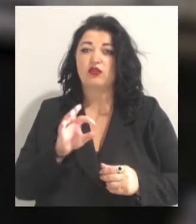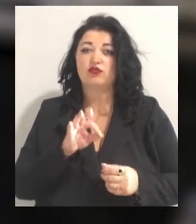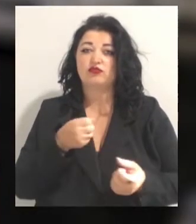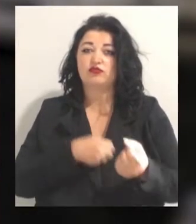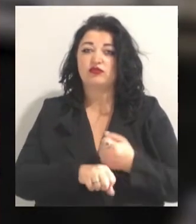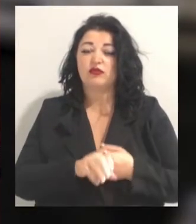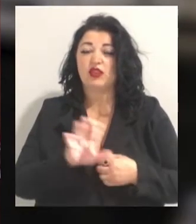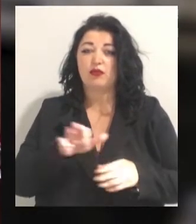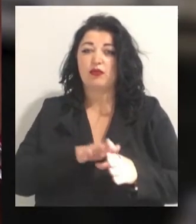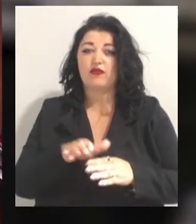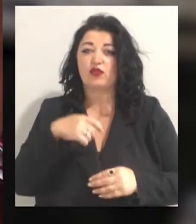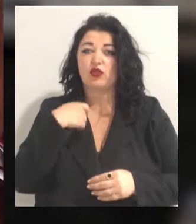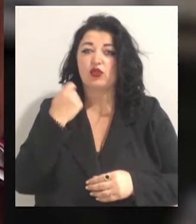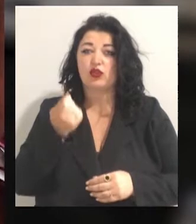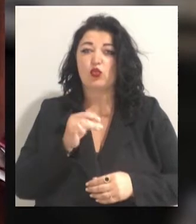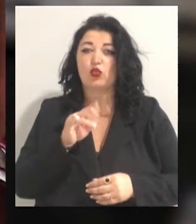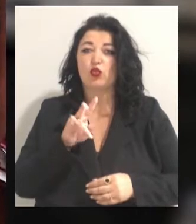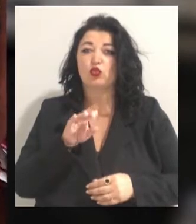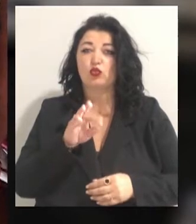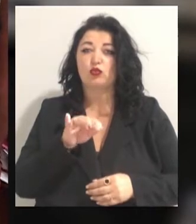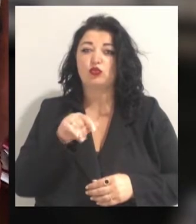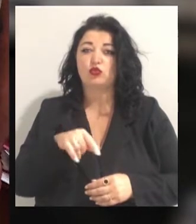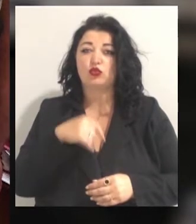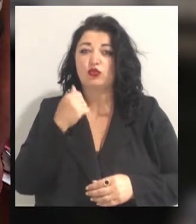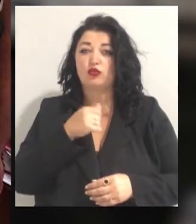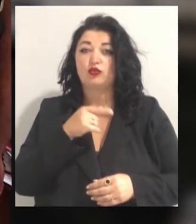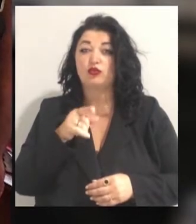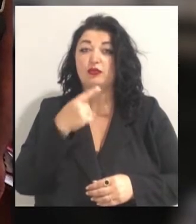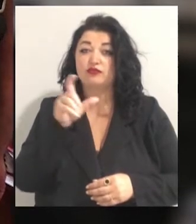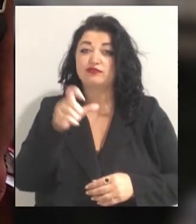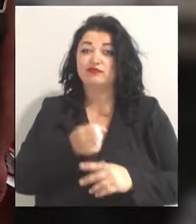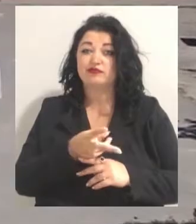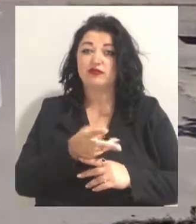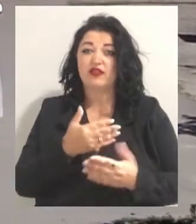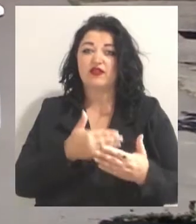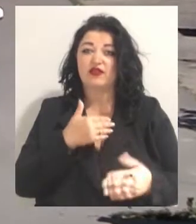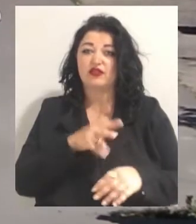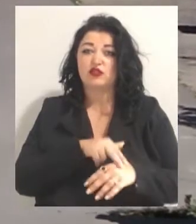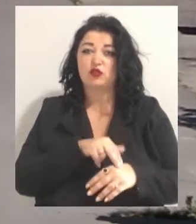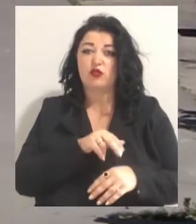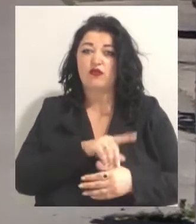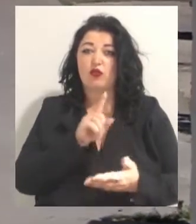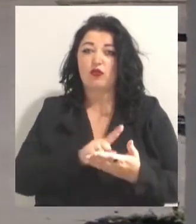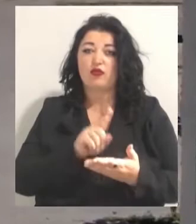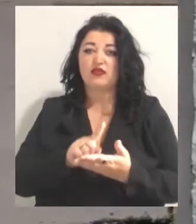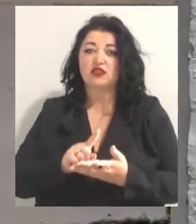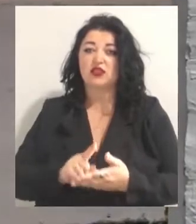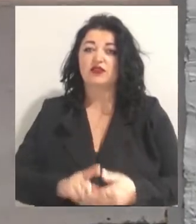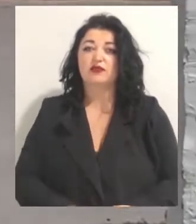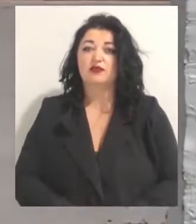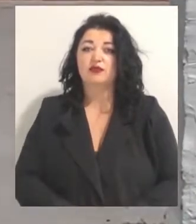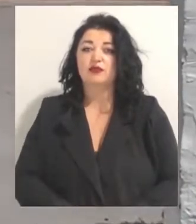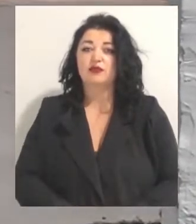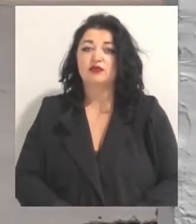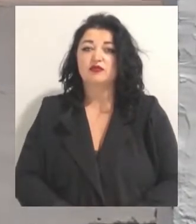працівниками поліції у лютому цього року. Тоді підозрюваного відсторонили від службових обов'язків. Олександра Мельниченко, Борис Мислівцев, новини на